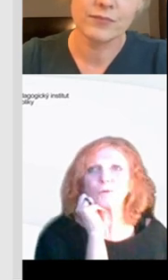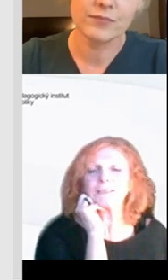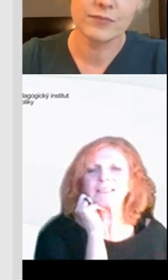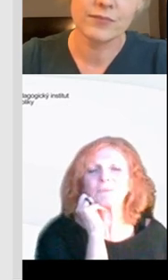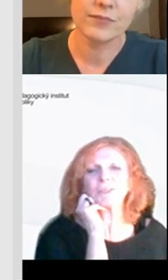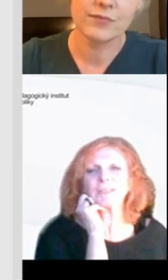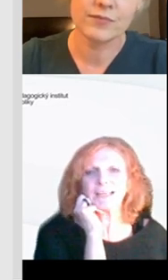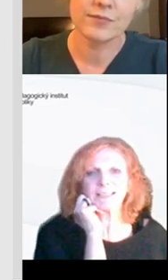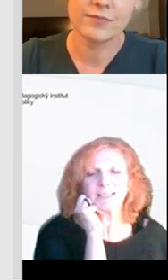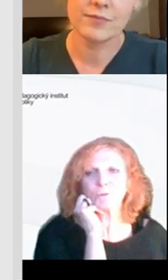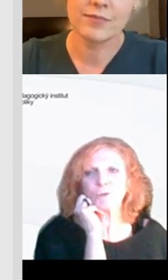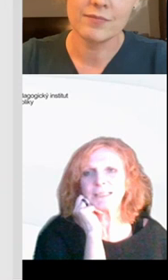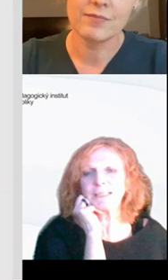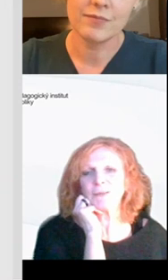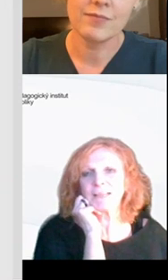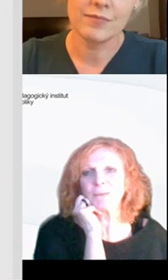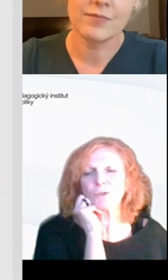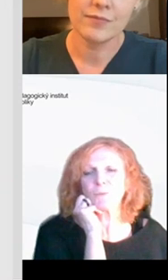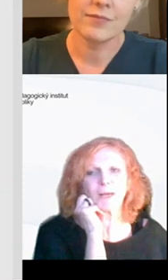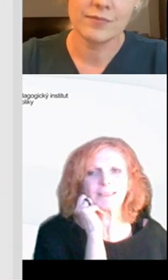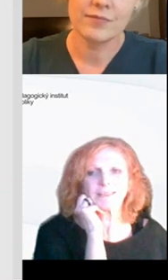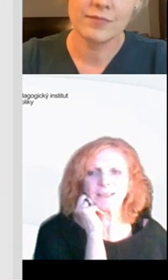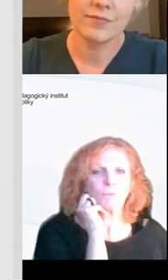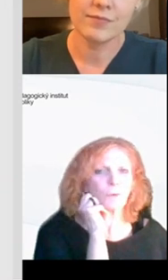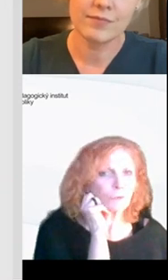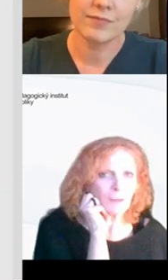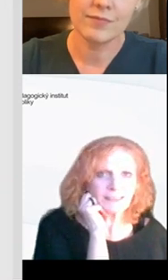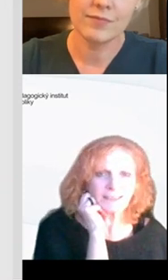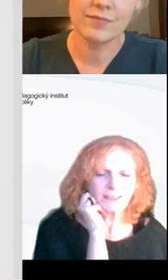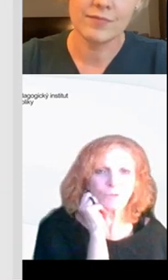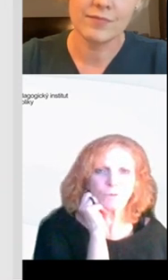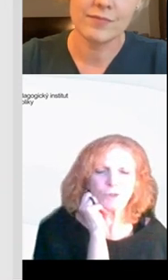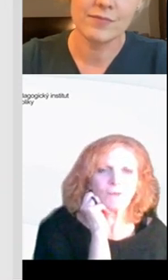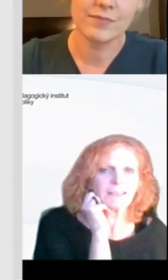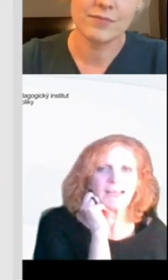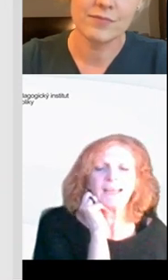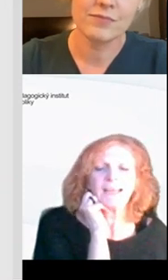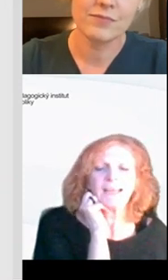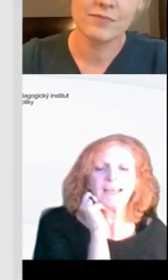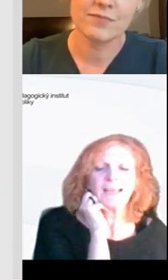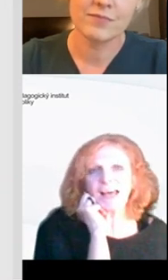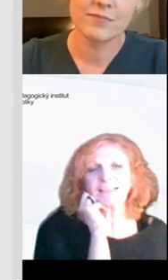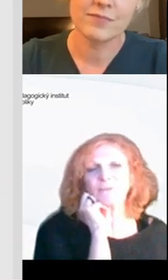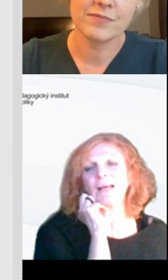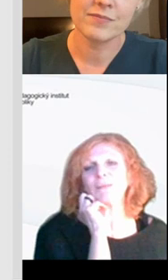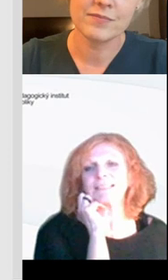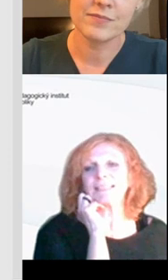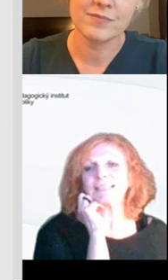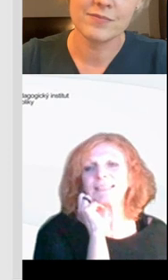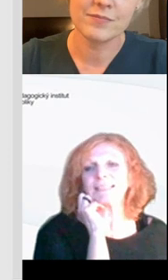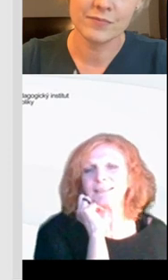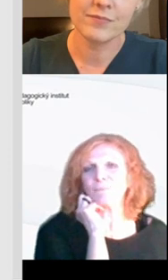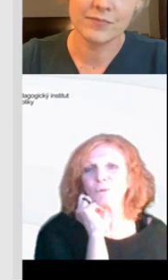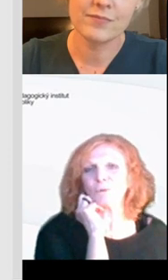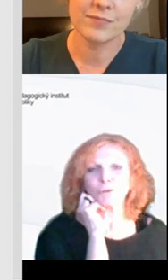je spoustu zdrojů, na které jsme ještě nenarazili. Určitě si tím navzájem můžeme ohatit, takže pokud máte něco, co využíváte, neváhejte to s námi